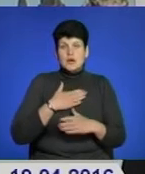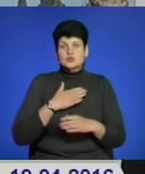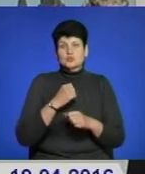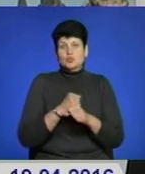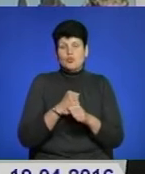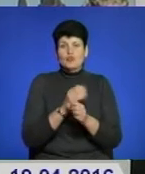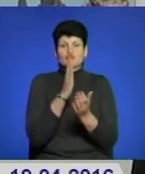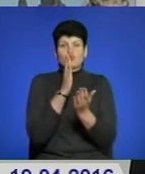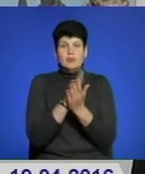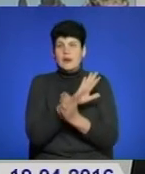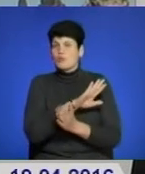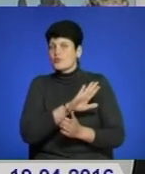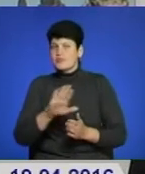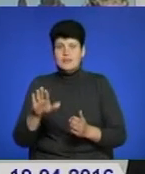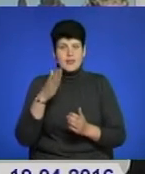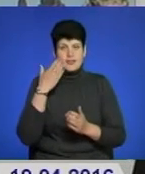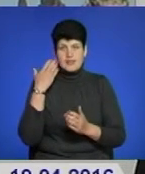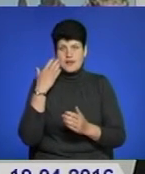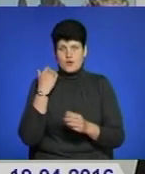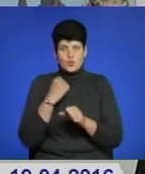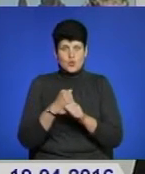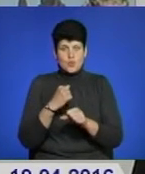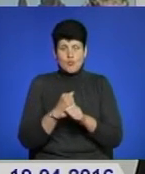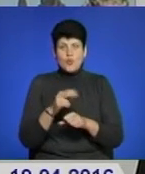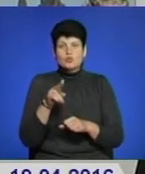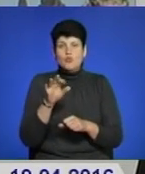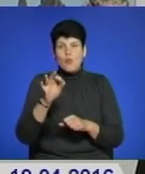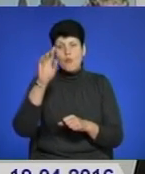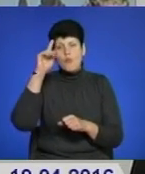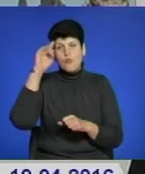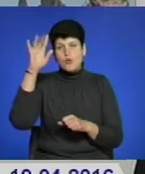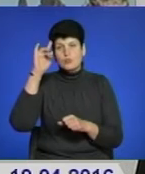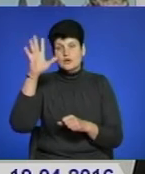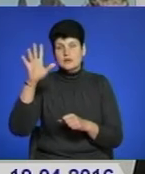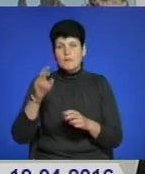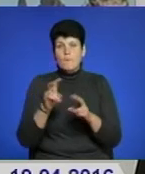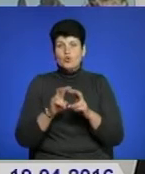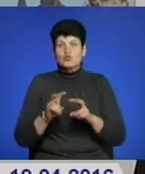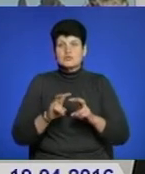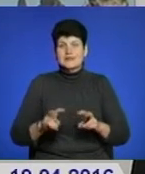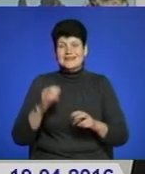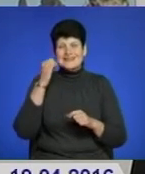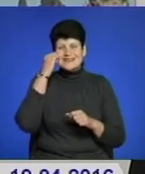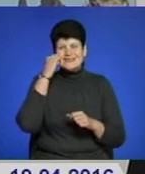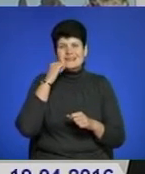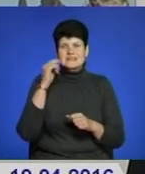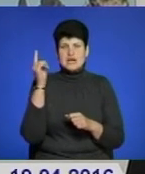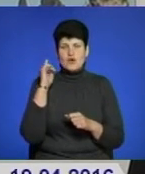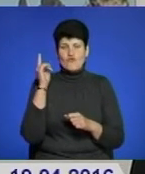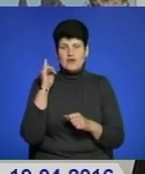скажімо, прямо нелегку роботу по популяризації, по дослідженню старовинних